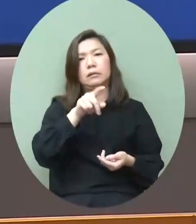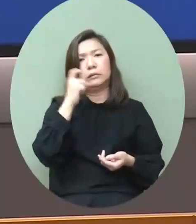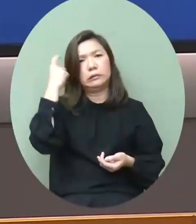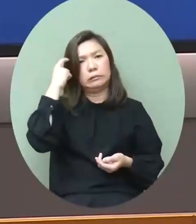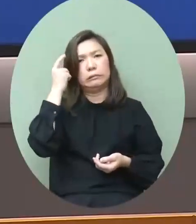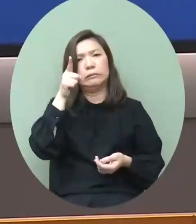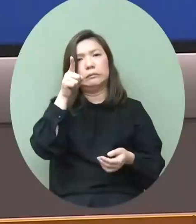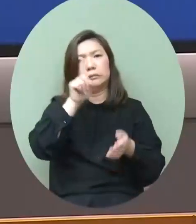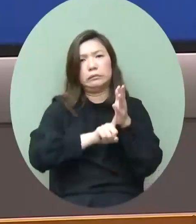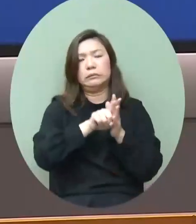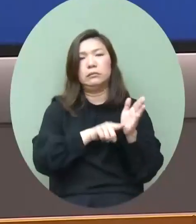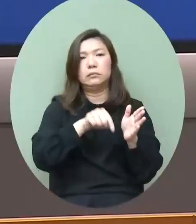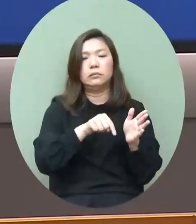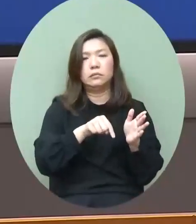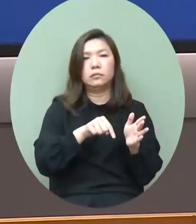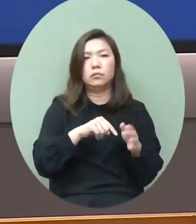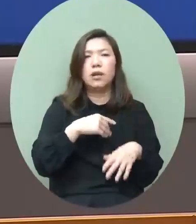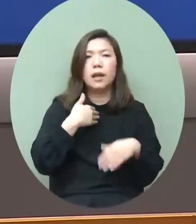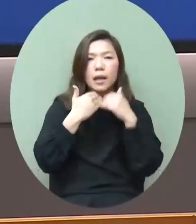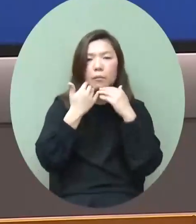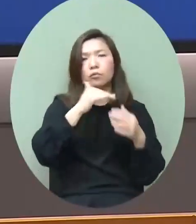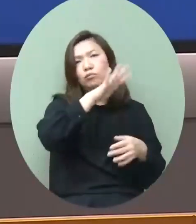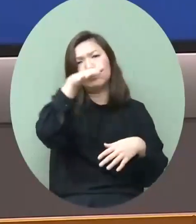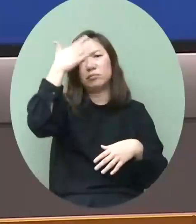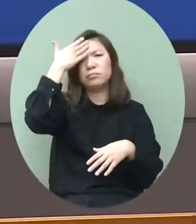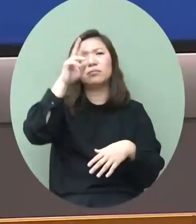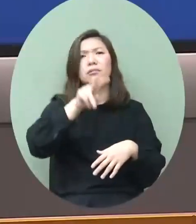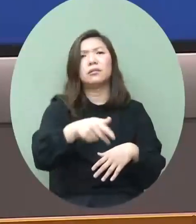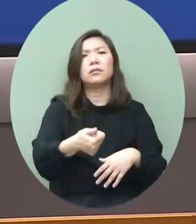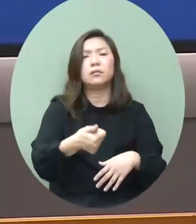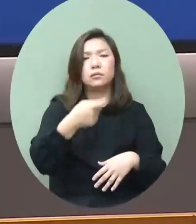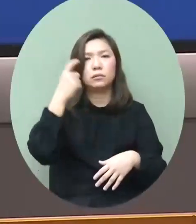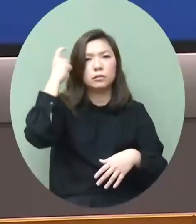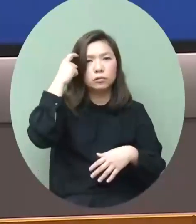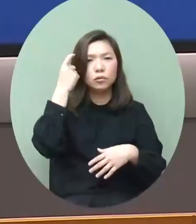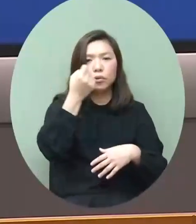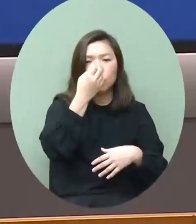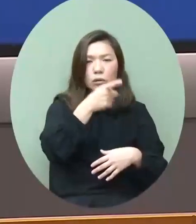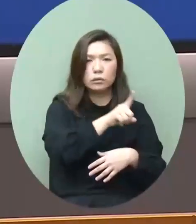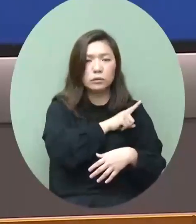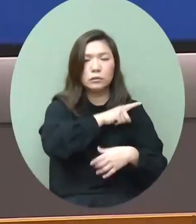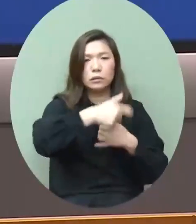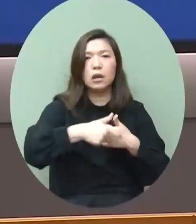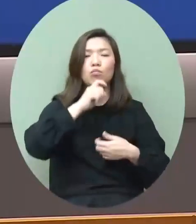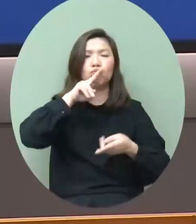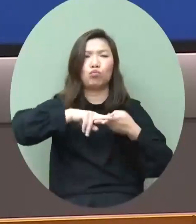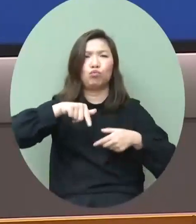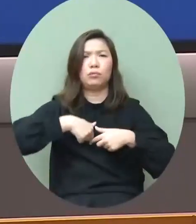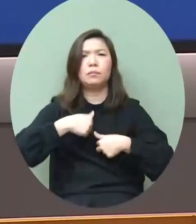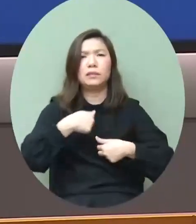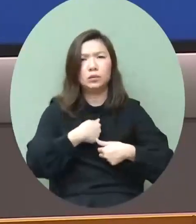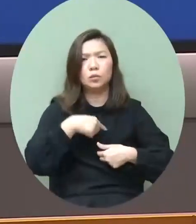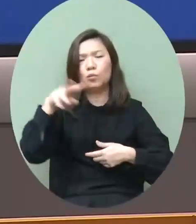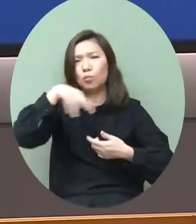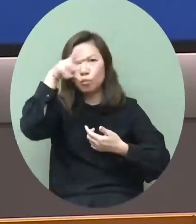標希望大家都看到作為香港的一份子都應該增強信心應該去找